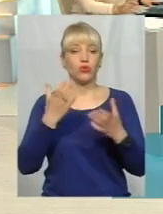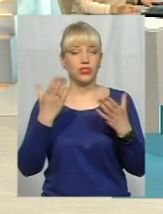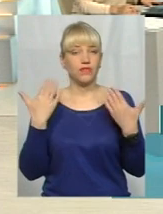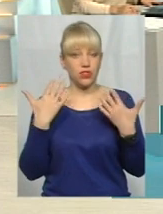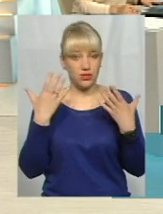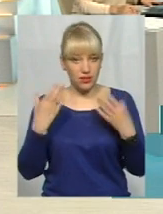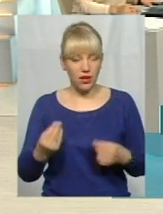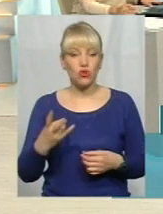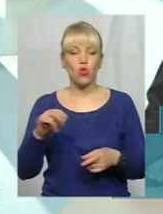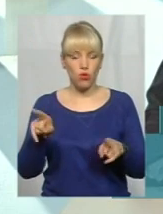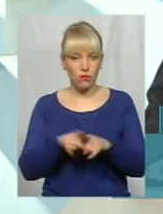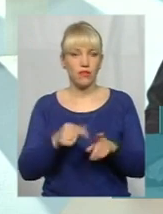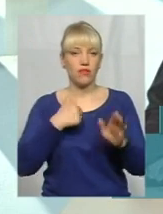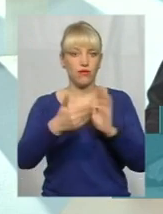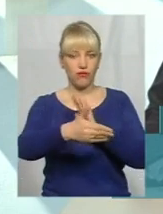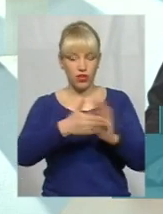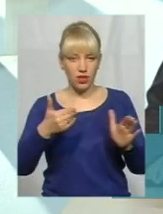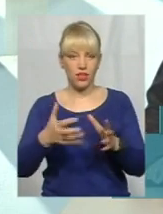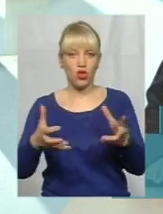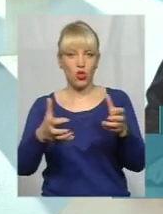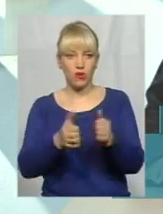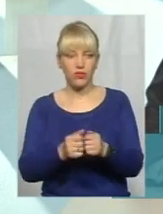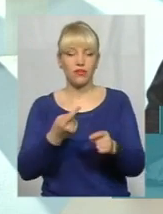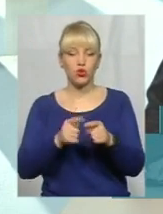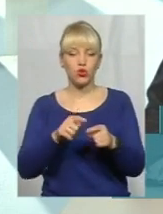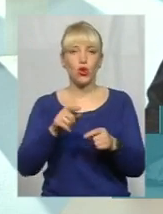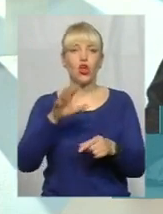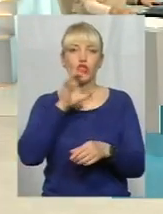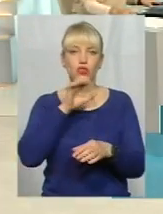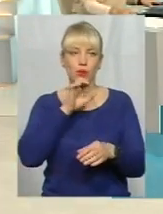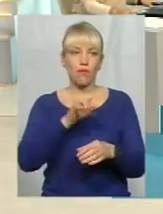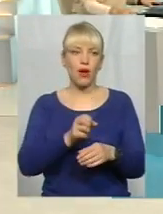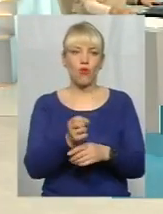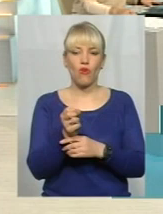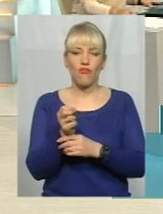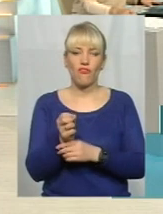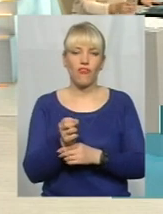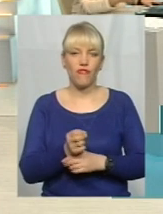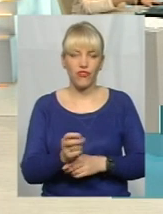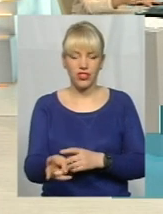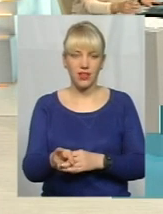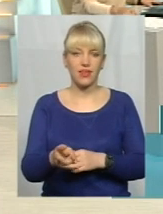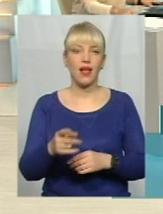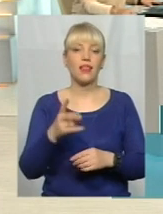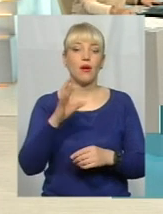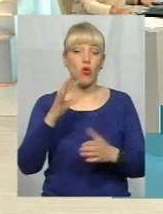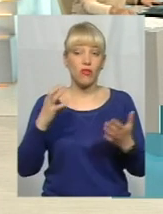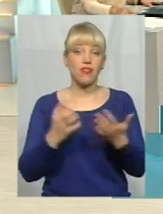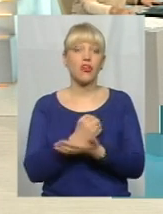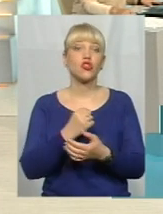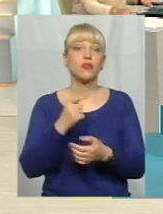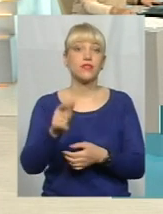приїхали і цю собаку відігнали. Відігнали, бо знайшовся її господар і придали собаку цю господар.